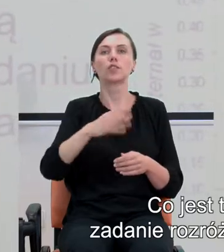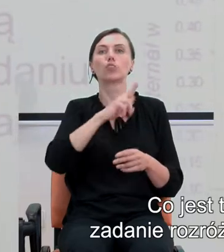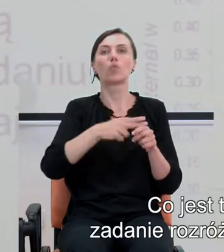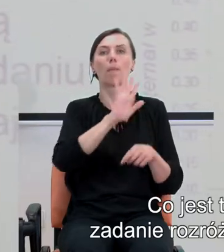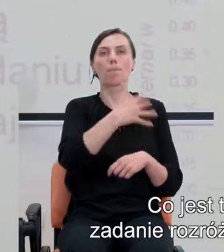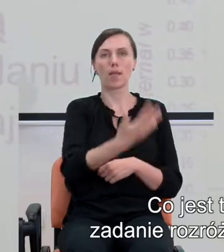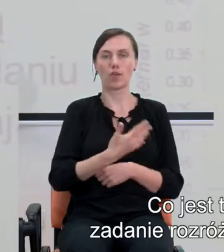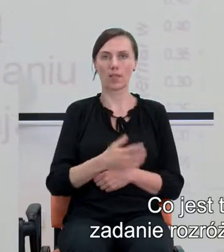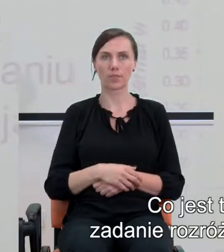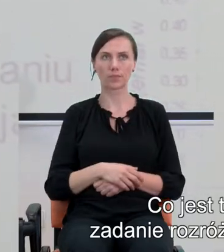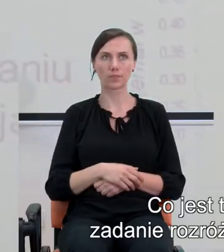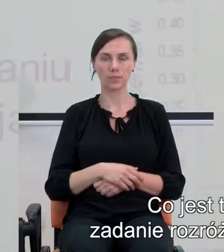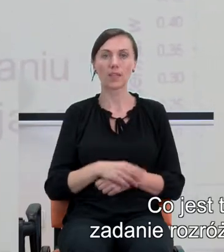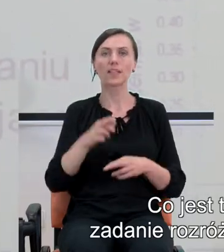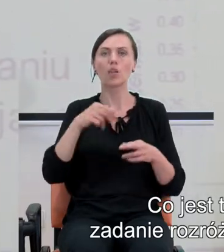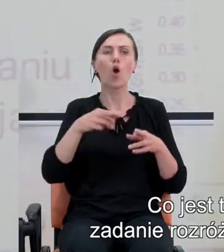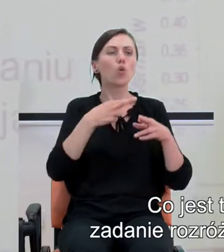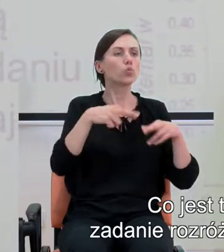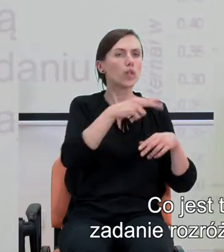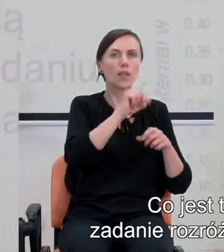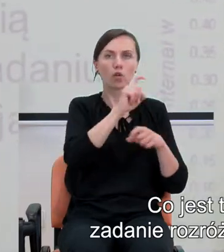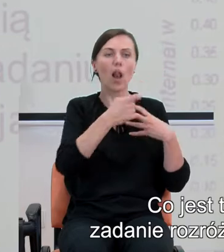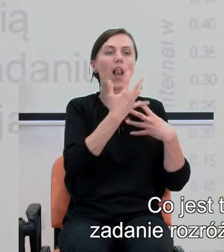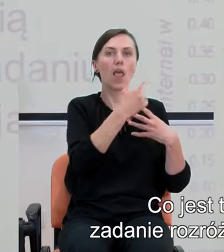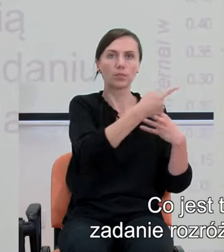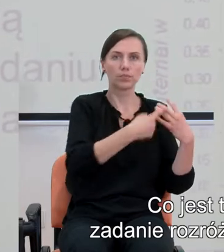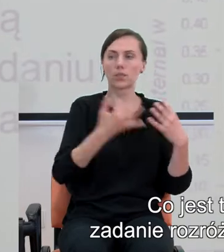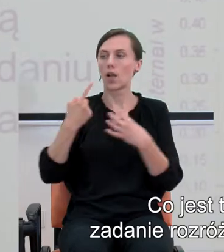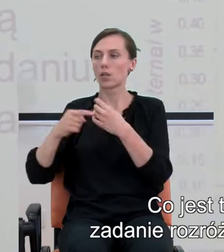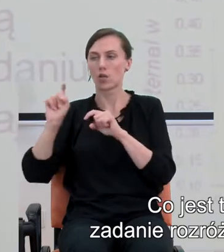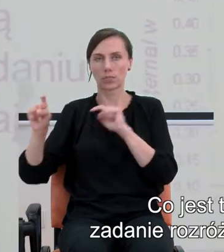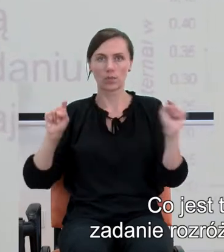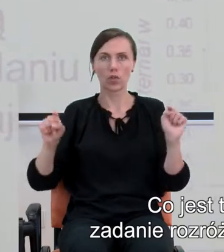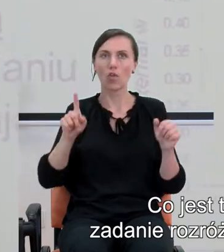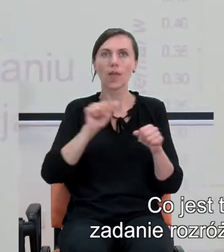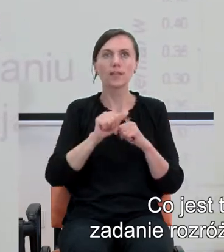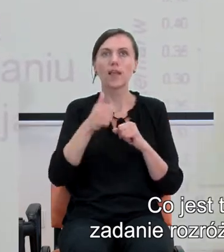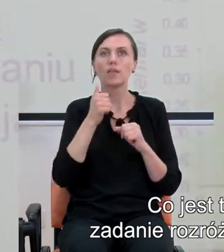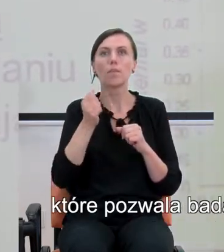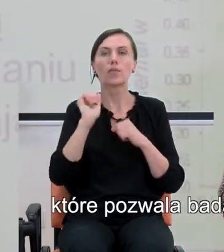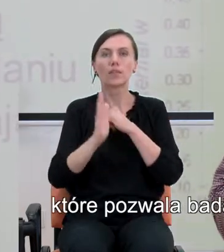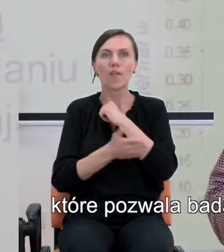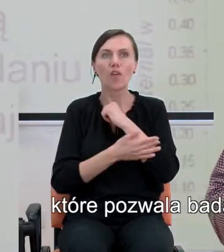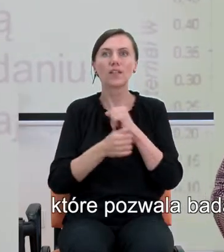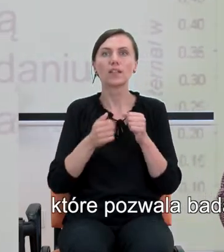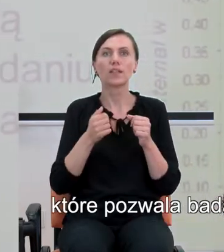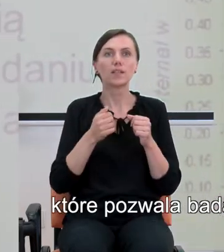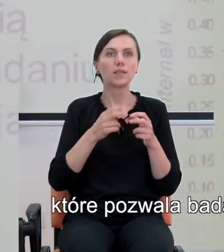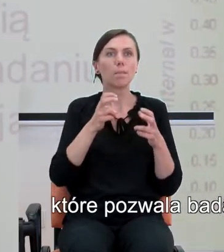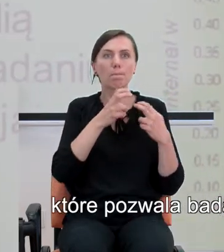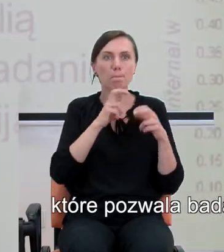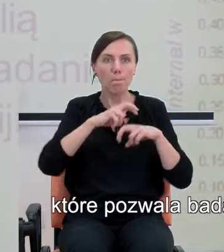Zadanie rozróżniania kropek, zadanie rozróżniania liczebności to jedno z kluczowych zadań, które pozwala